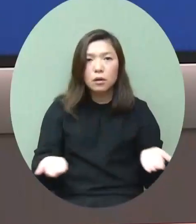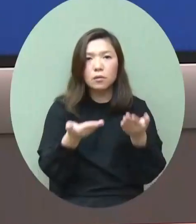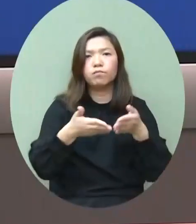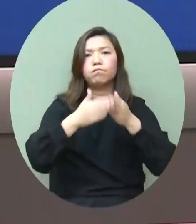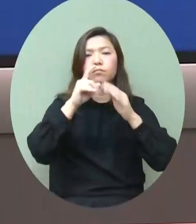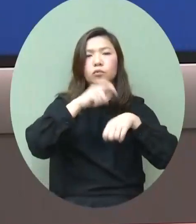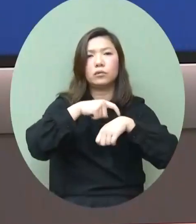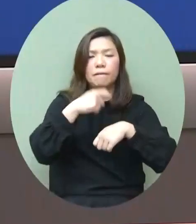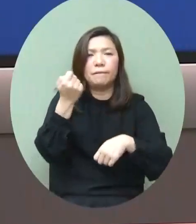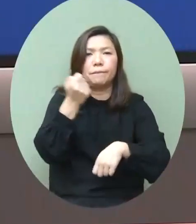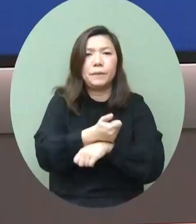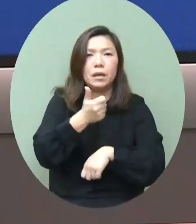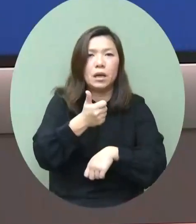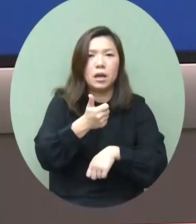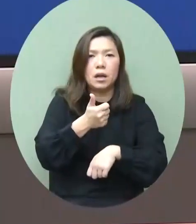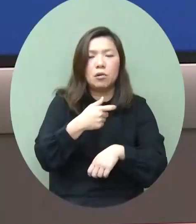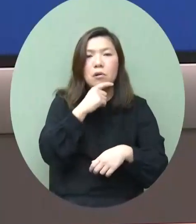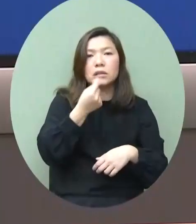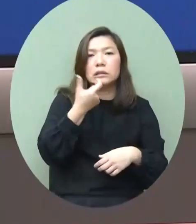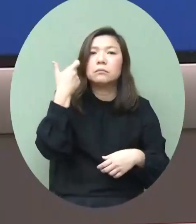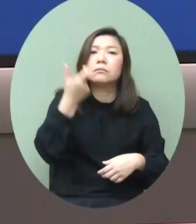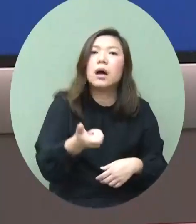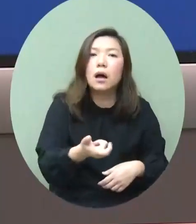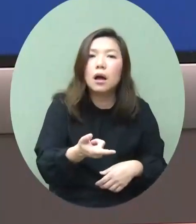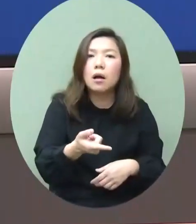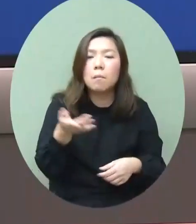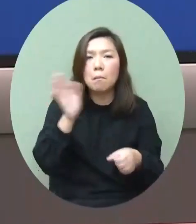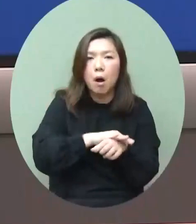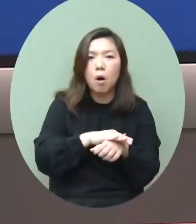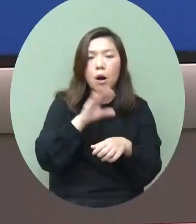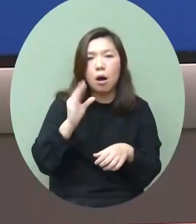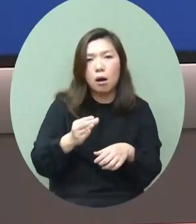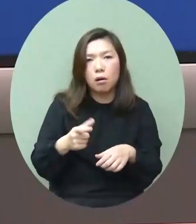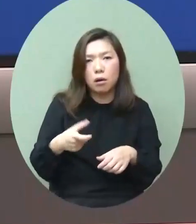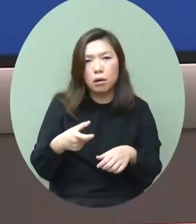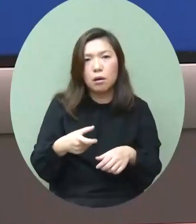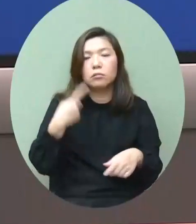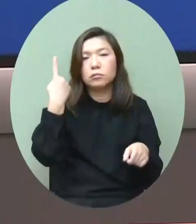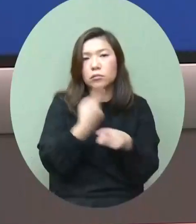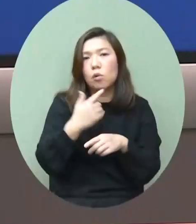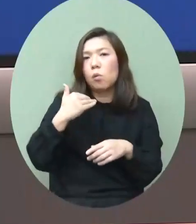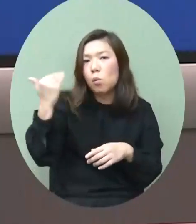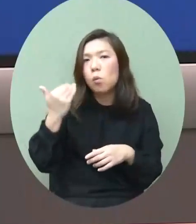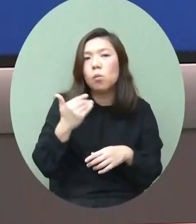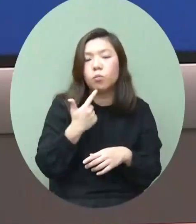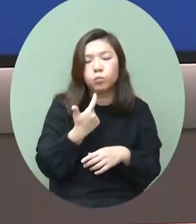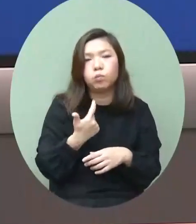時間是很快效率發放這些補助金也是相對比較高的另外